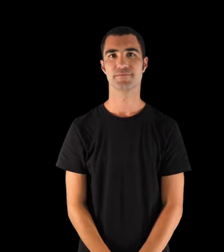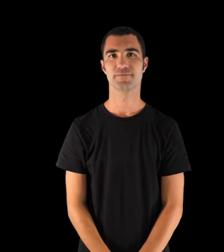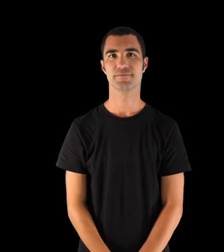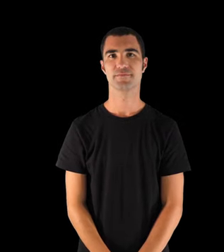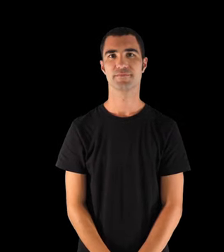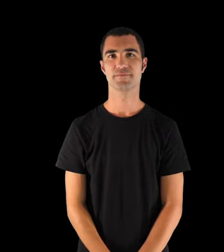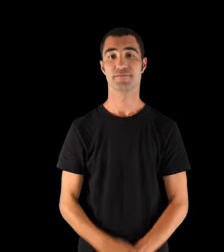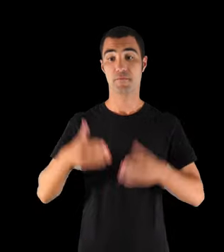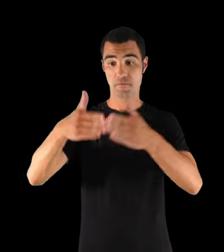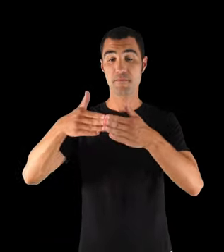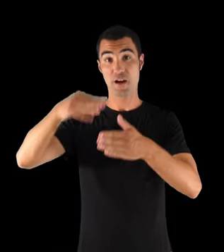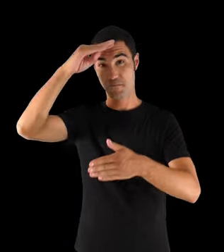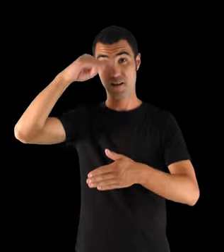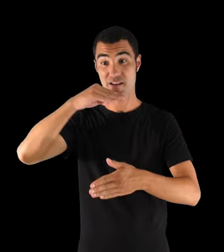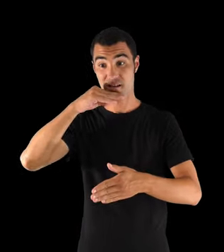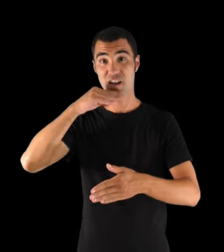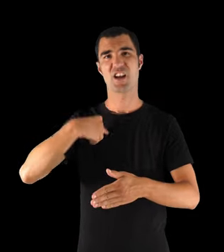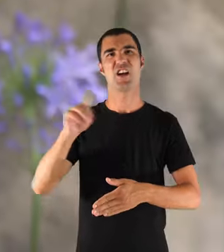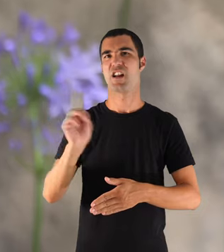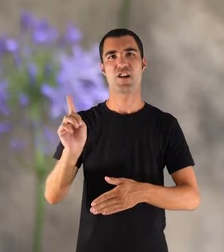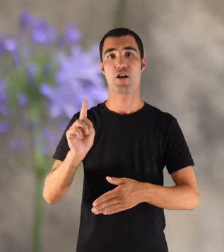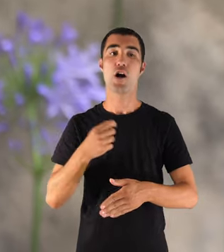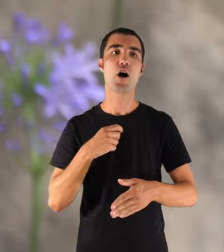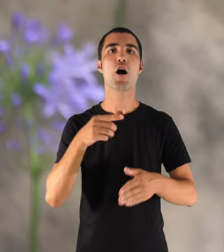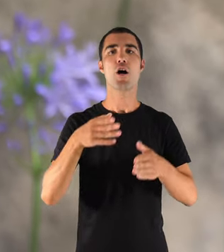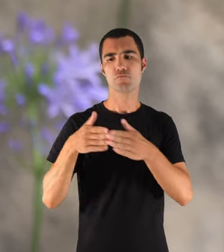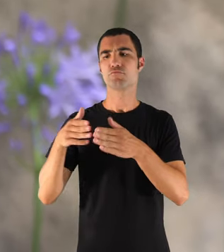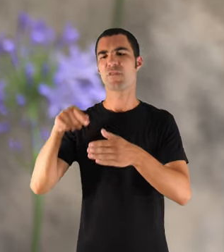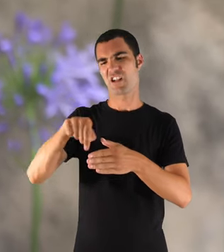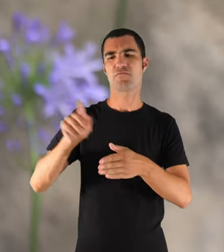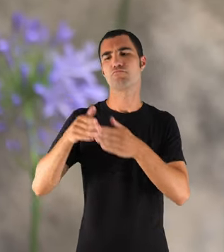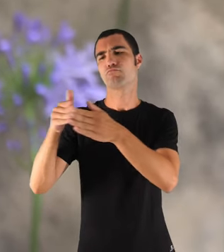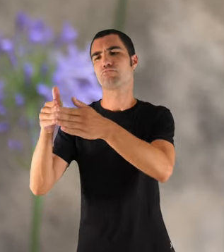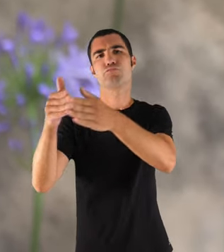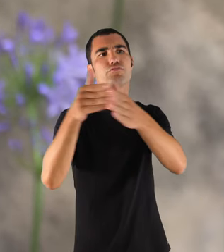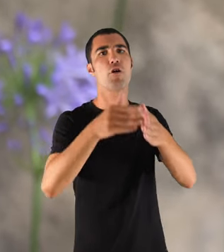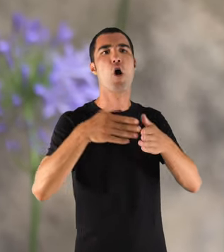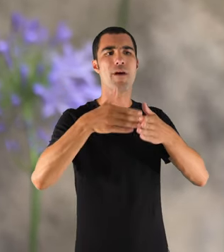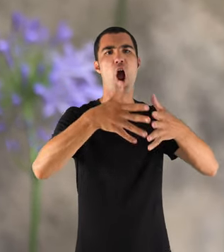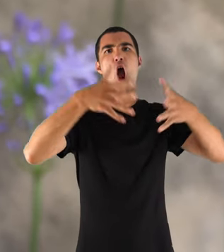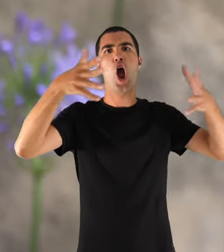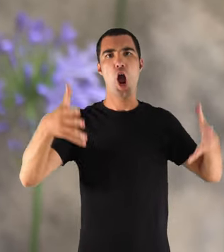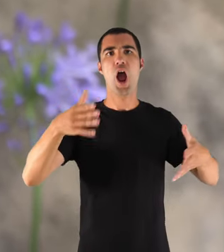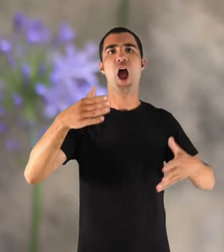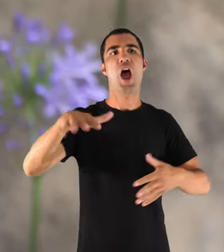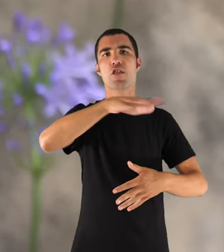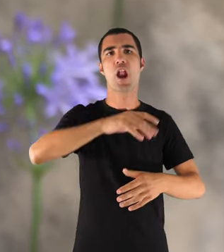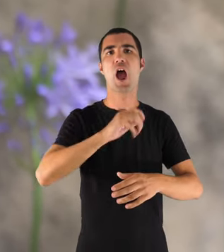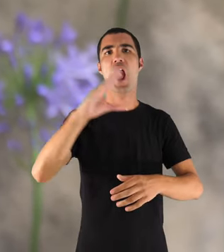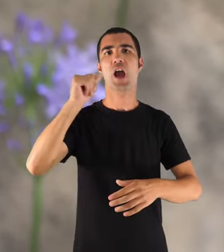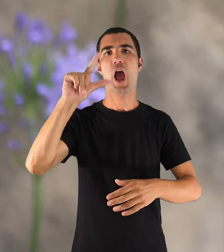La barca de mon pare no, no, al que he anat, he anat a la calobra, on barques grosses que allà veïnaven,